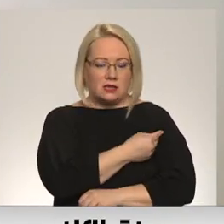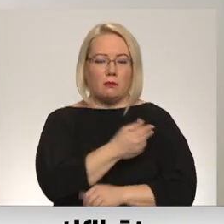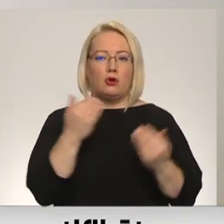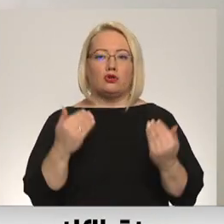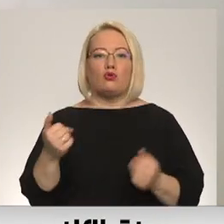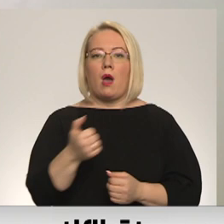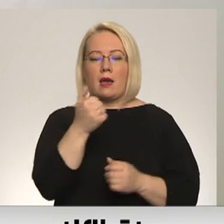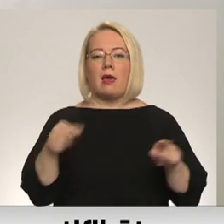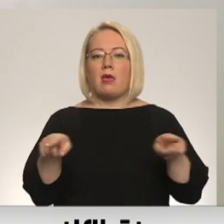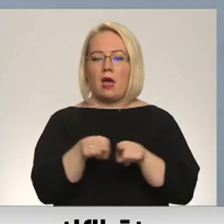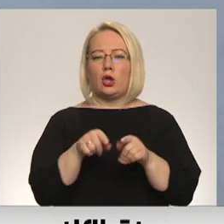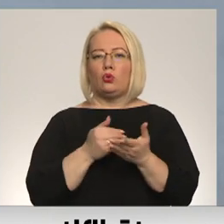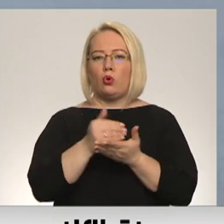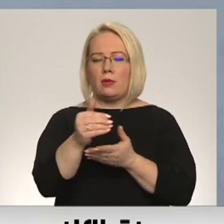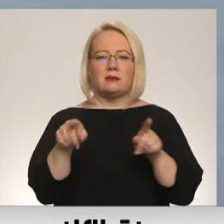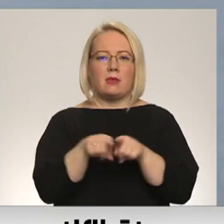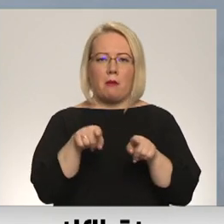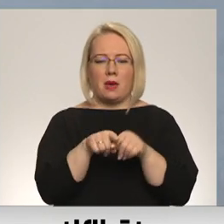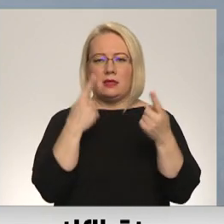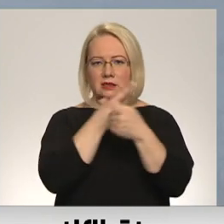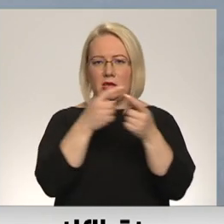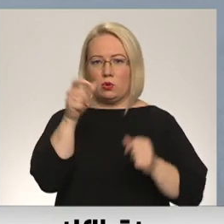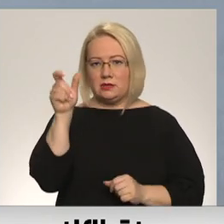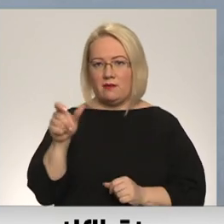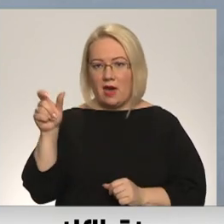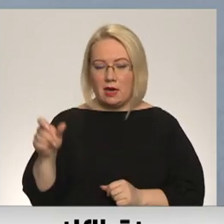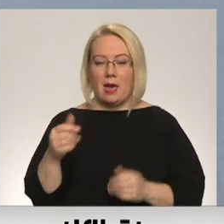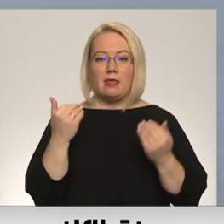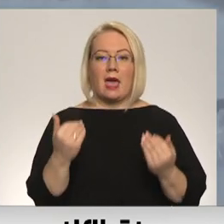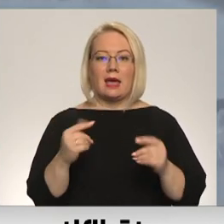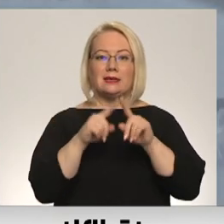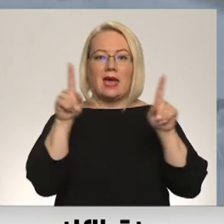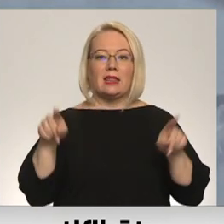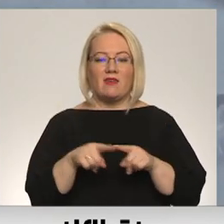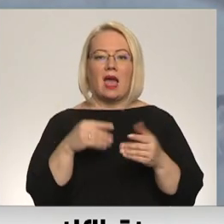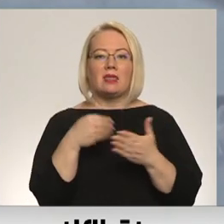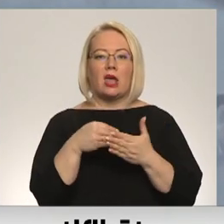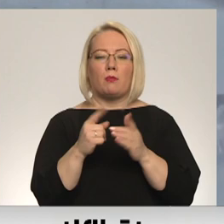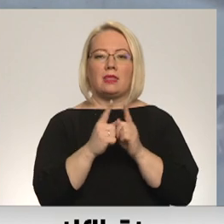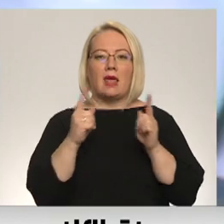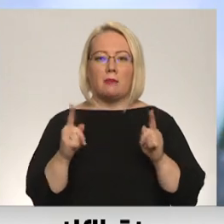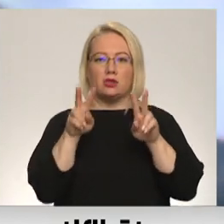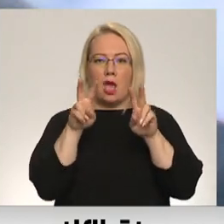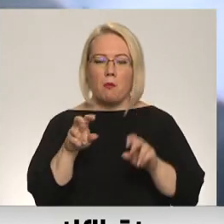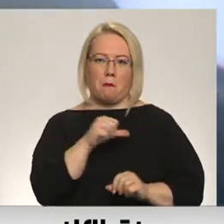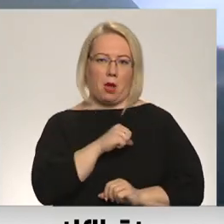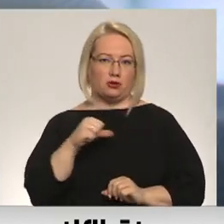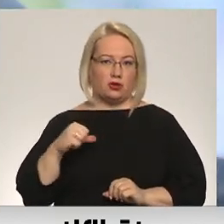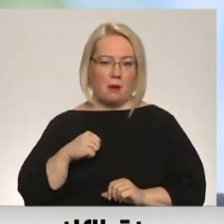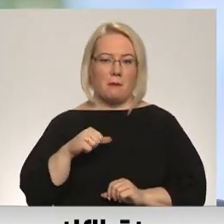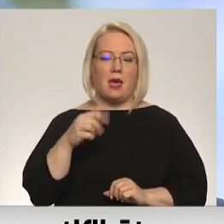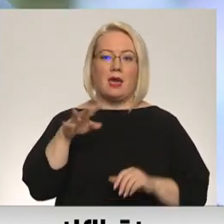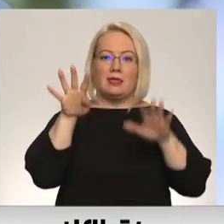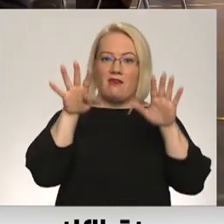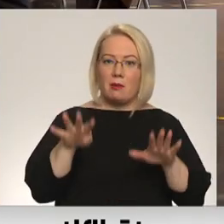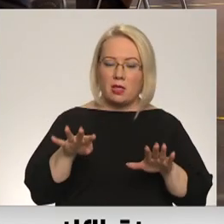tieši tāpat apzināt cilvēkus. Pašlaiks certifikāta derīguma termiņš jāpārbauda pašam. Deviņus mēnešus vai piecus mēnešus, ja